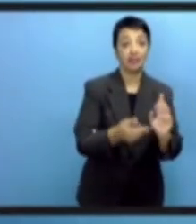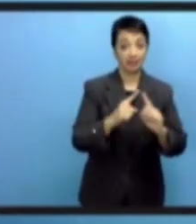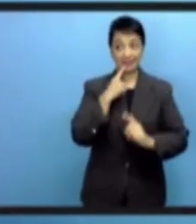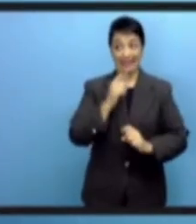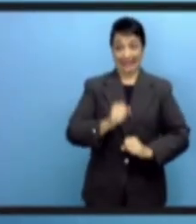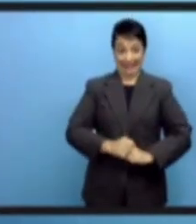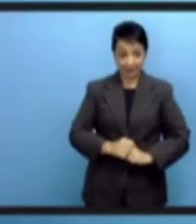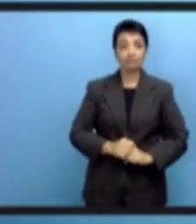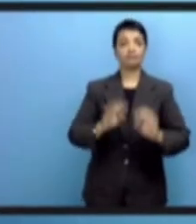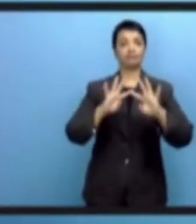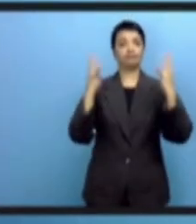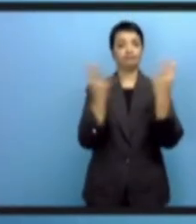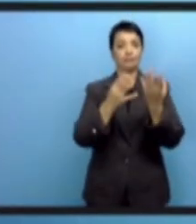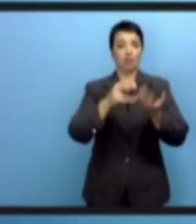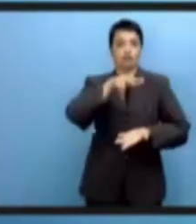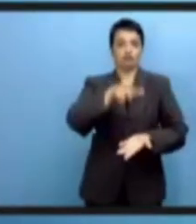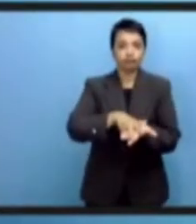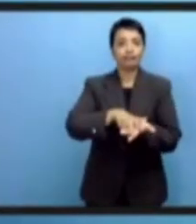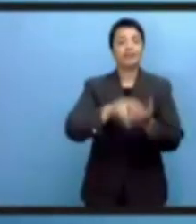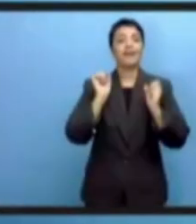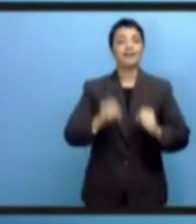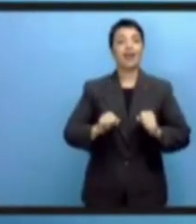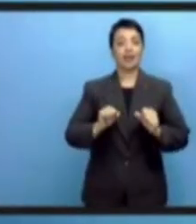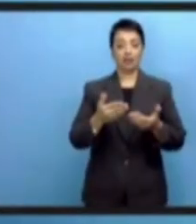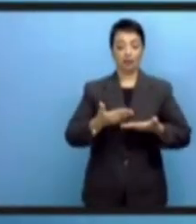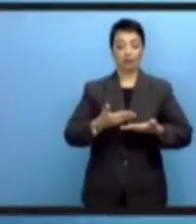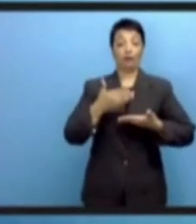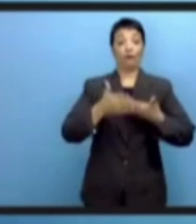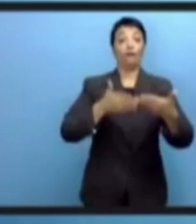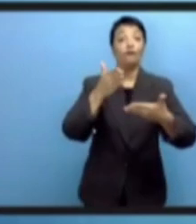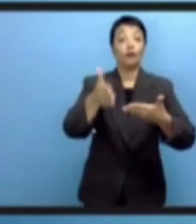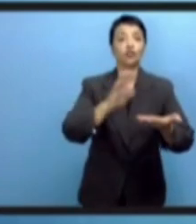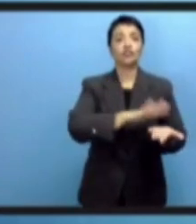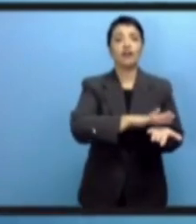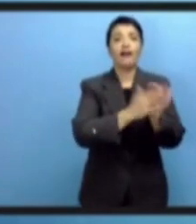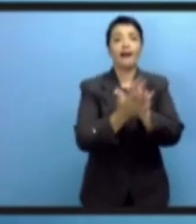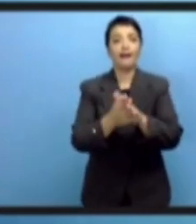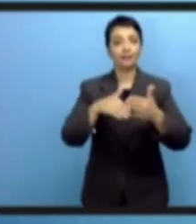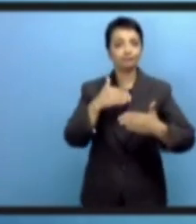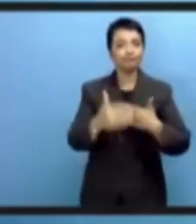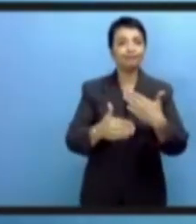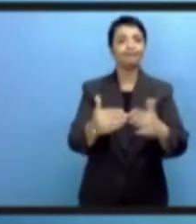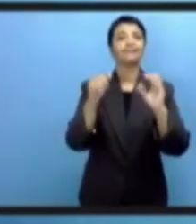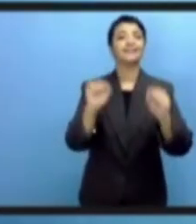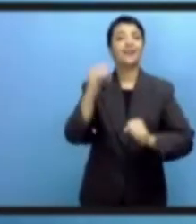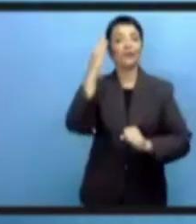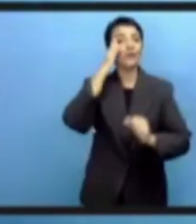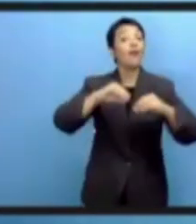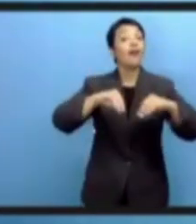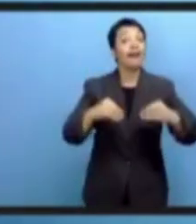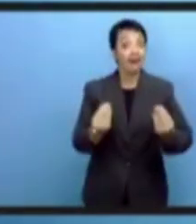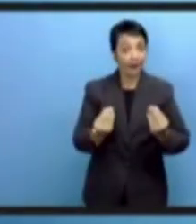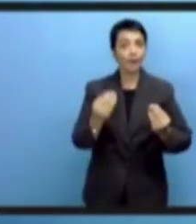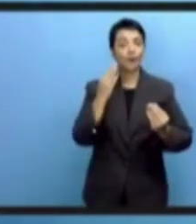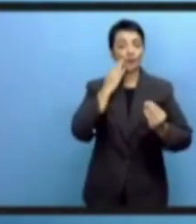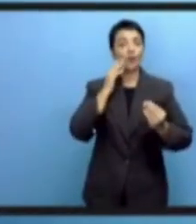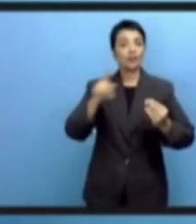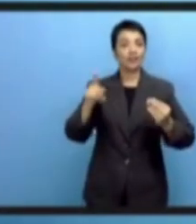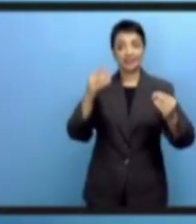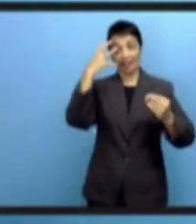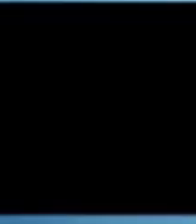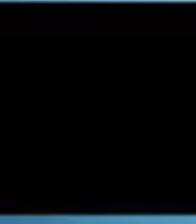участие в обсуждениях. Когда этот договор будет принят, он будет выполняться, он будет